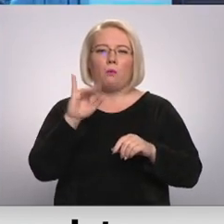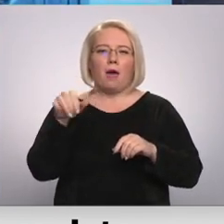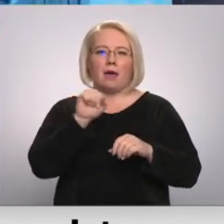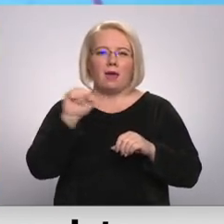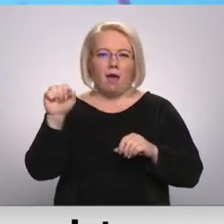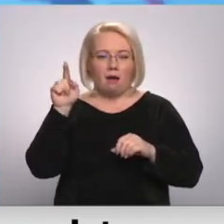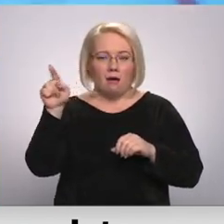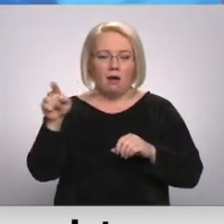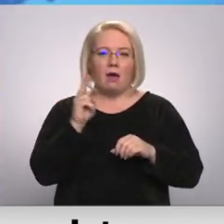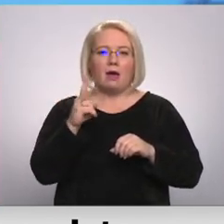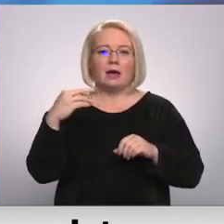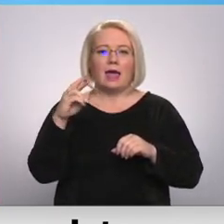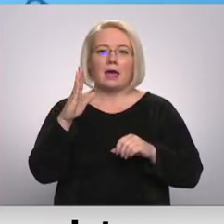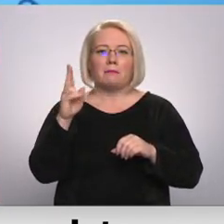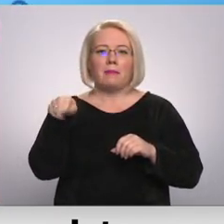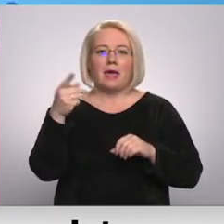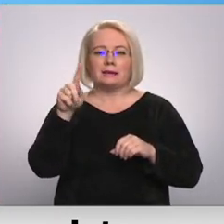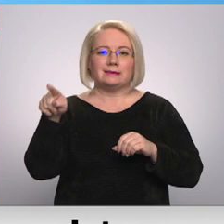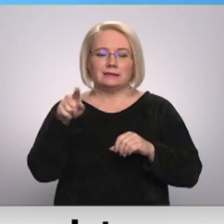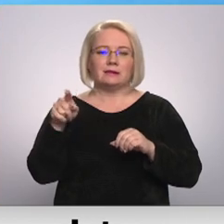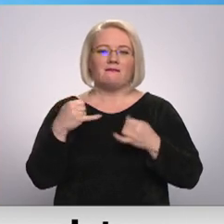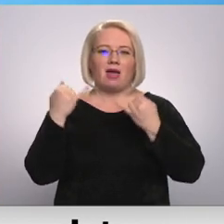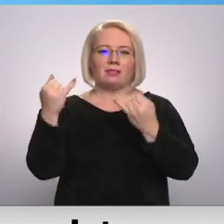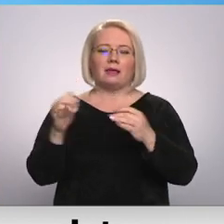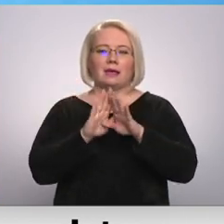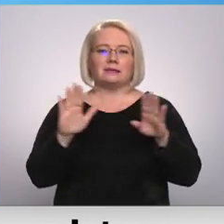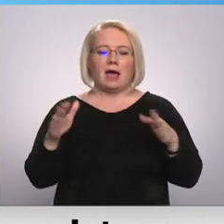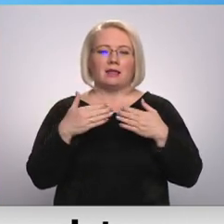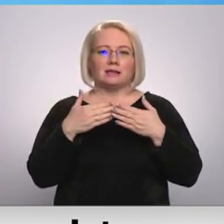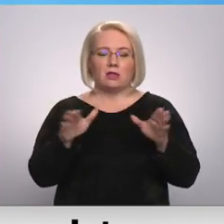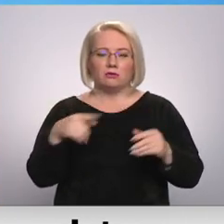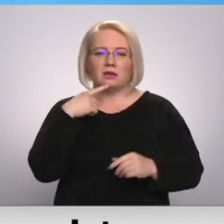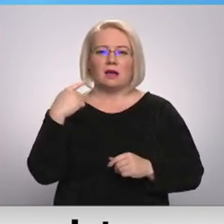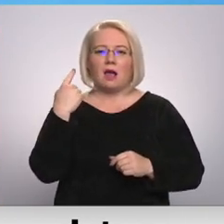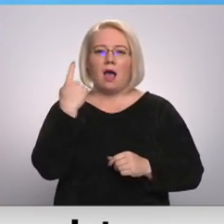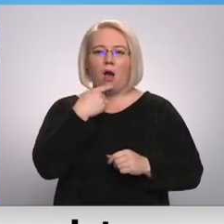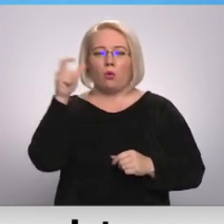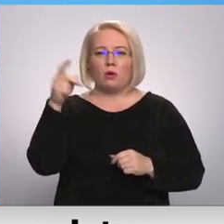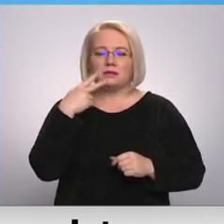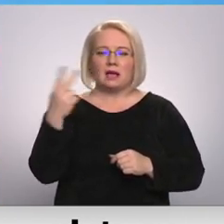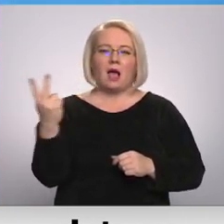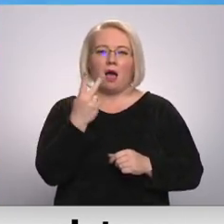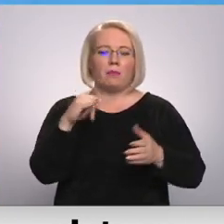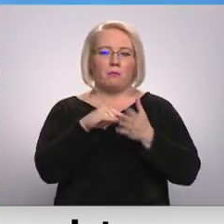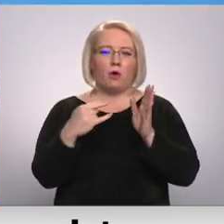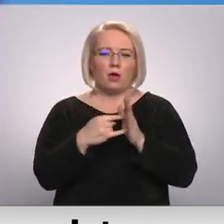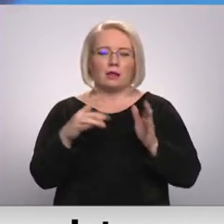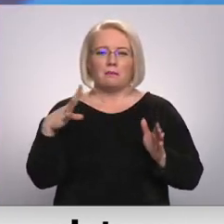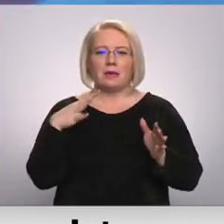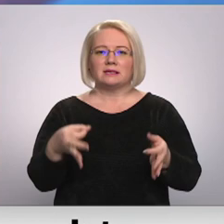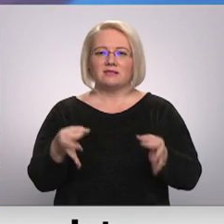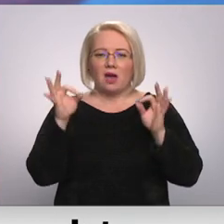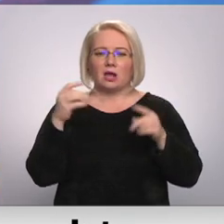Staņislavam Kerbetsam veltītās izstādes atklāšanā autori uzsver, ka abus projektus uztvēruši kā vienlīdz svarīgus un